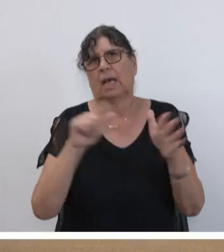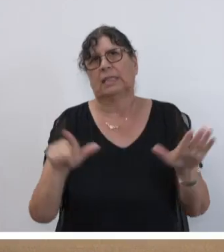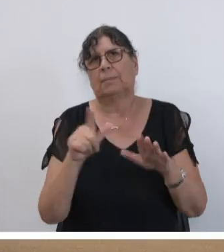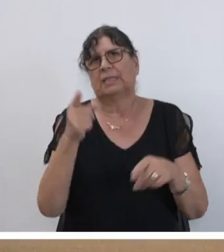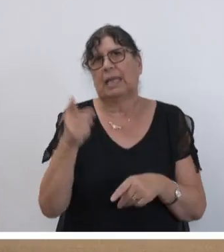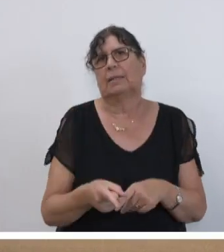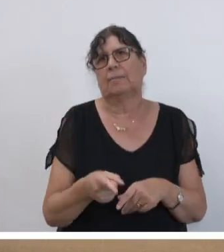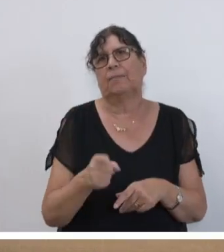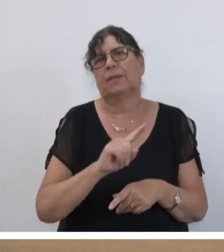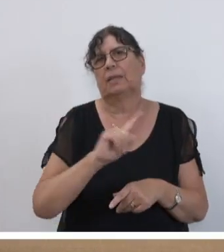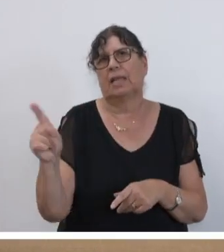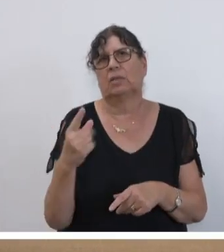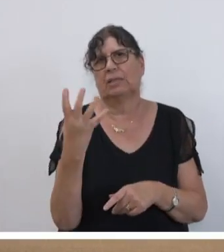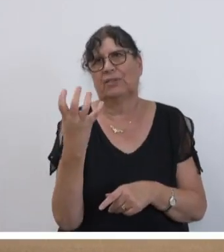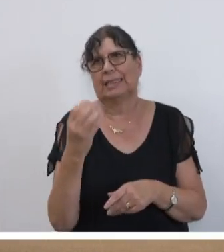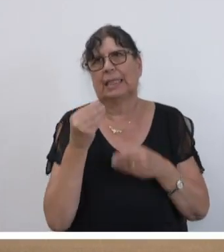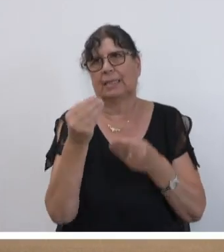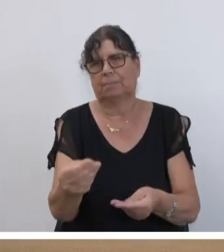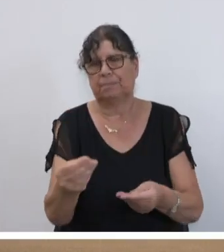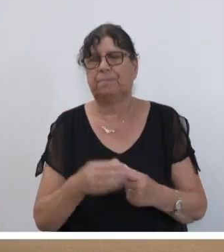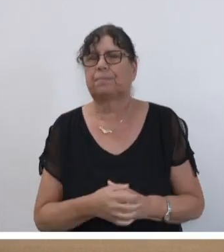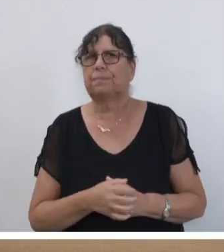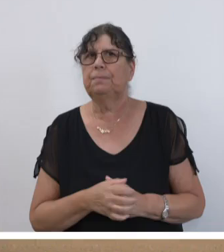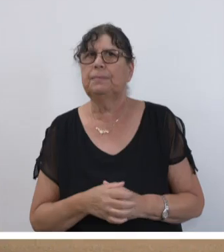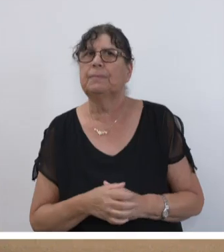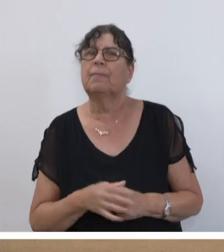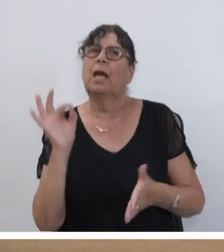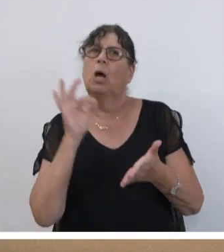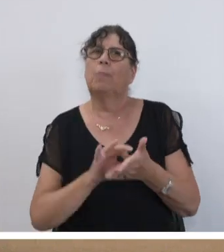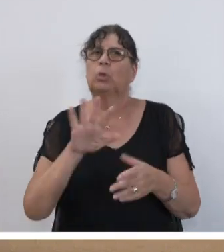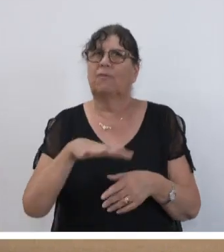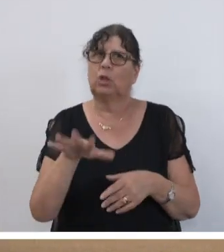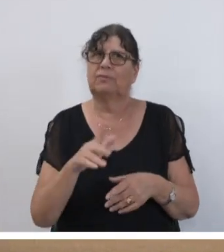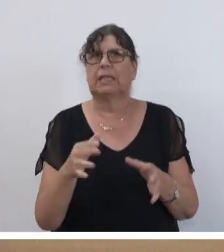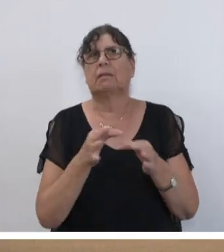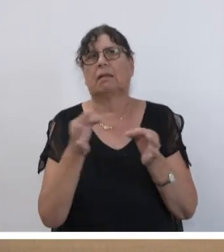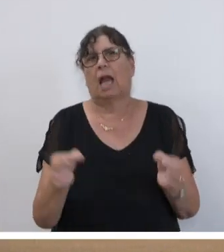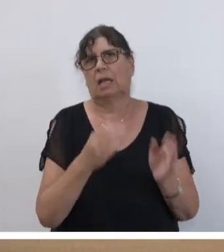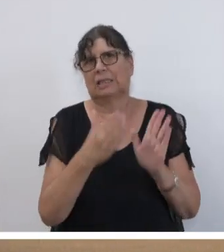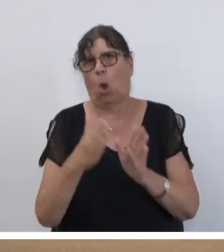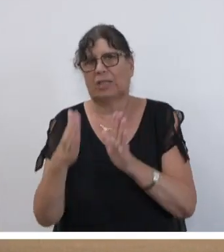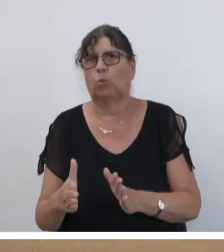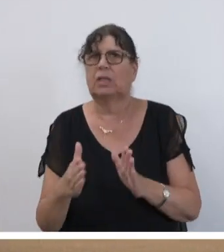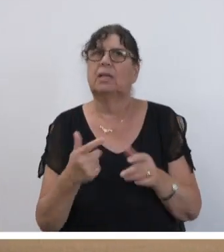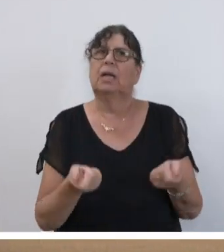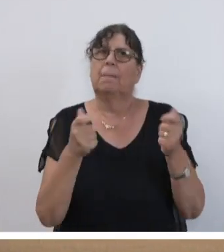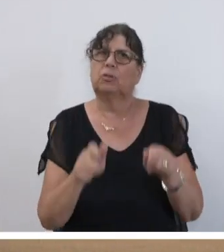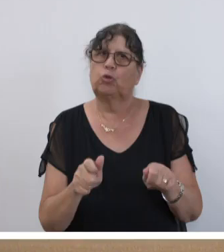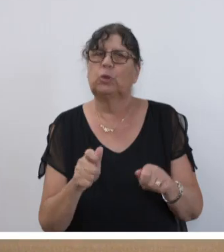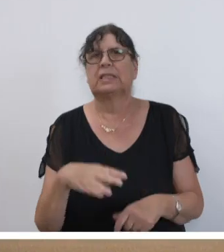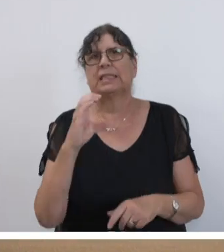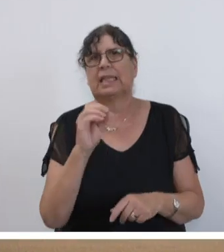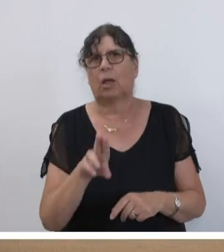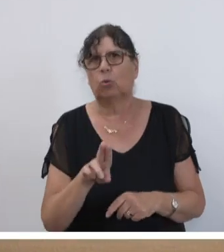-1040 eingebracht. Zu Punkt 15 der Tagesordnung, Beschlussfassung über den von der